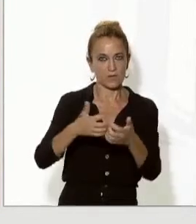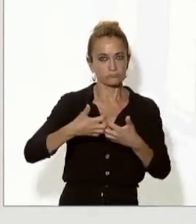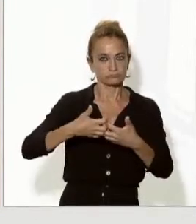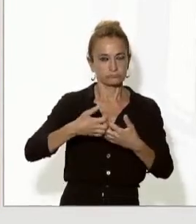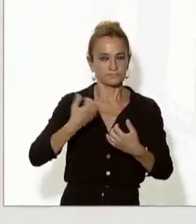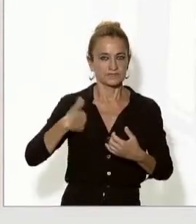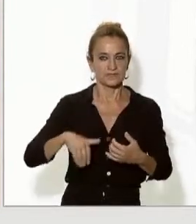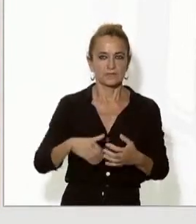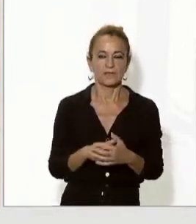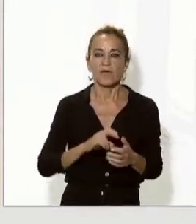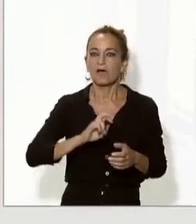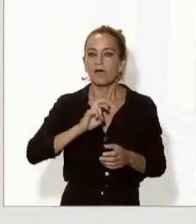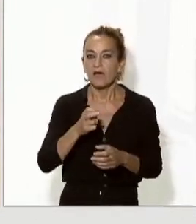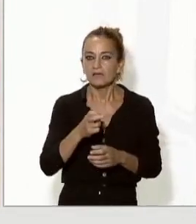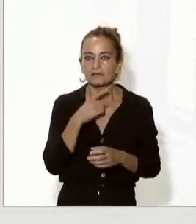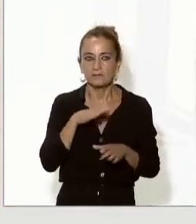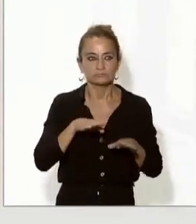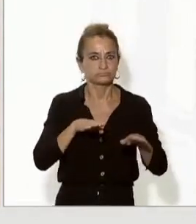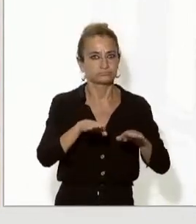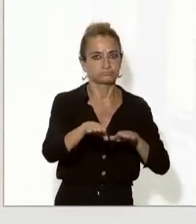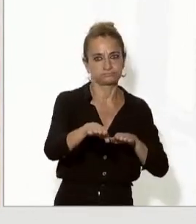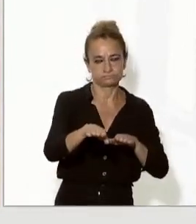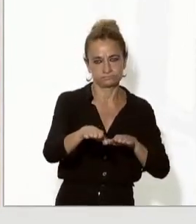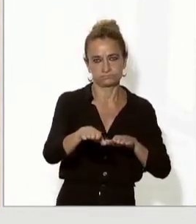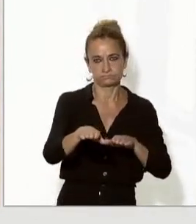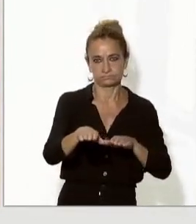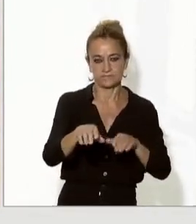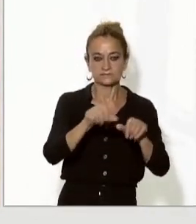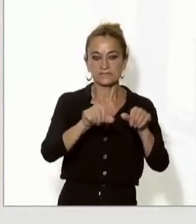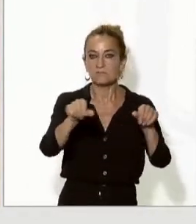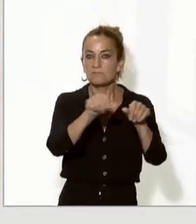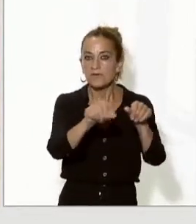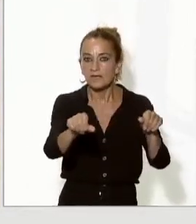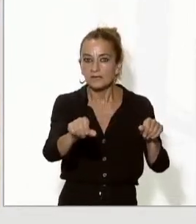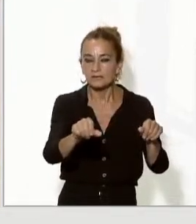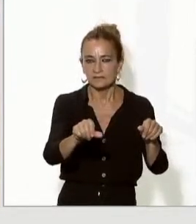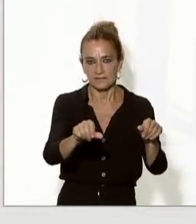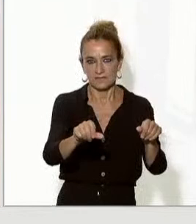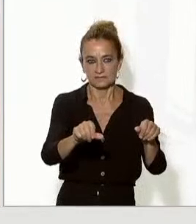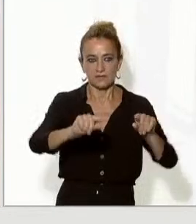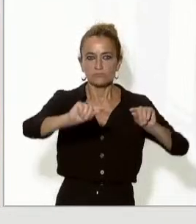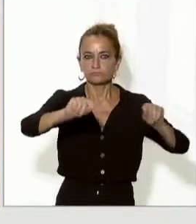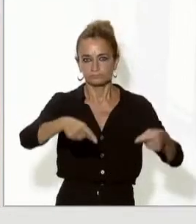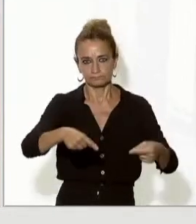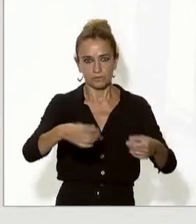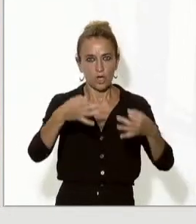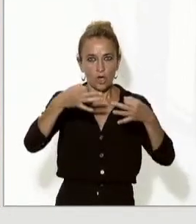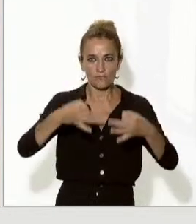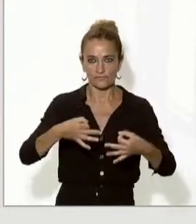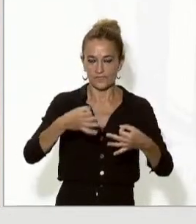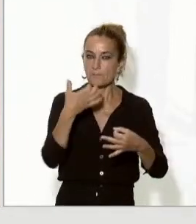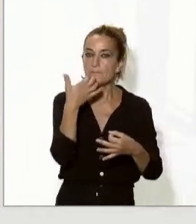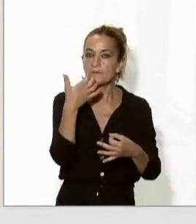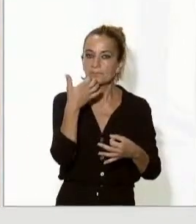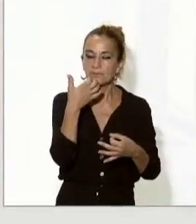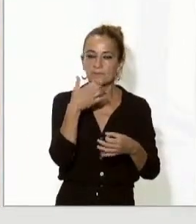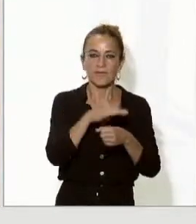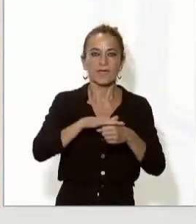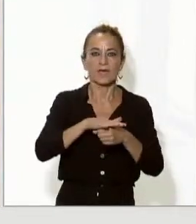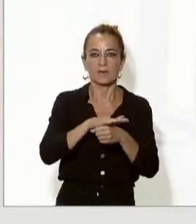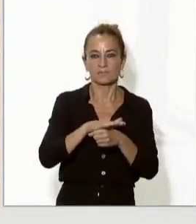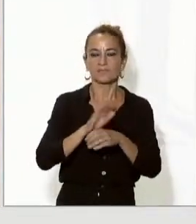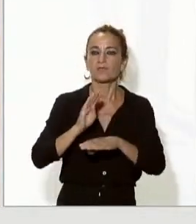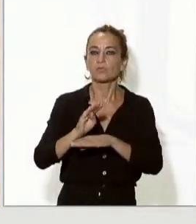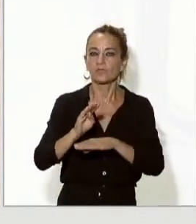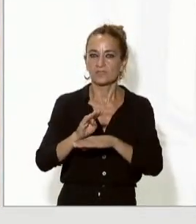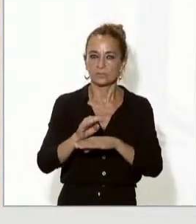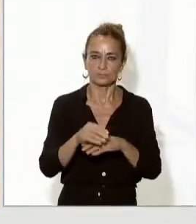altres que tenim molt avançats que en les properes setmanes procedirem a l'assignatura formal com per exemple en l'àmbit educatiu